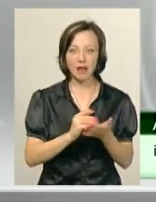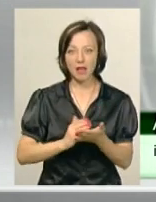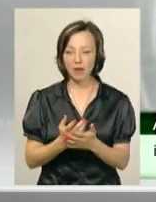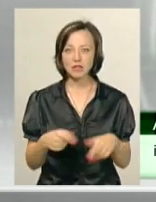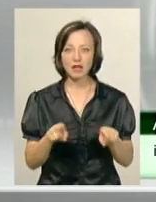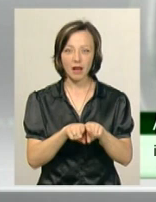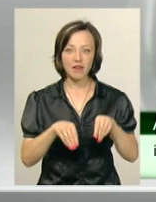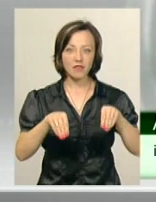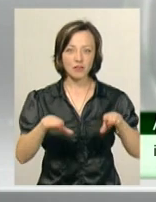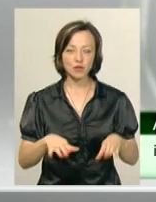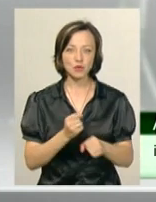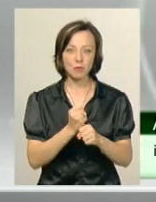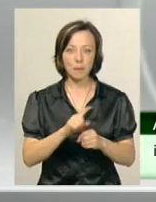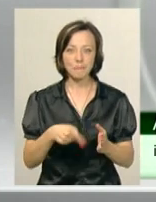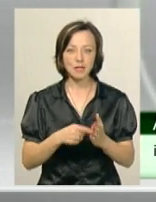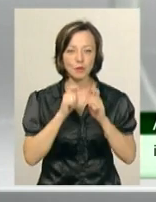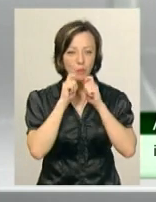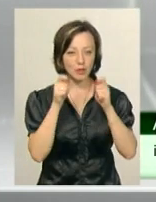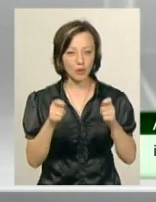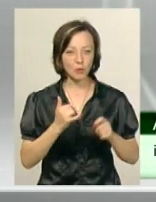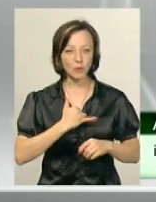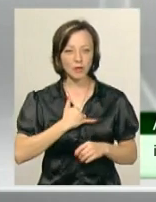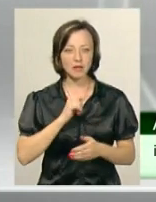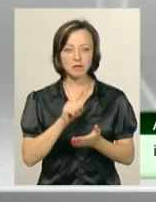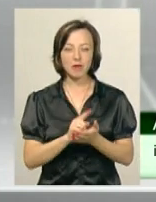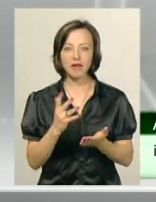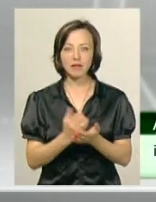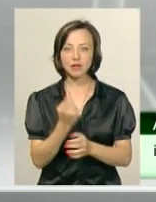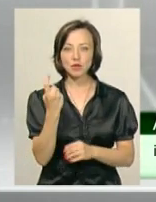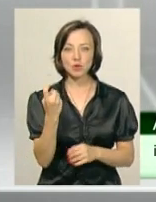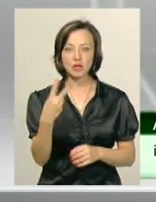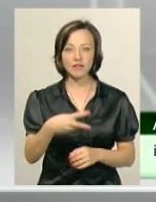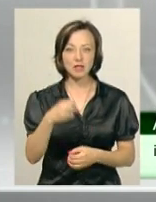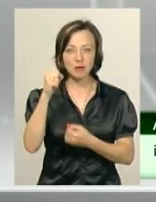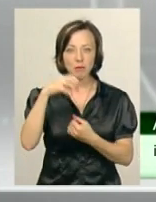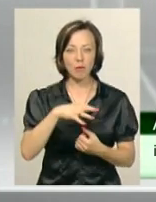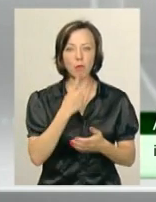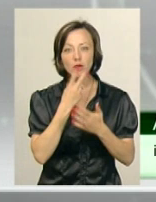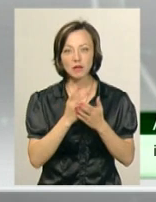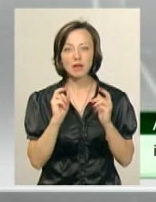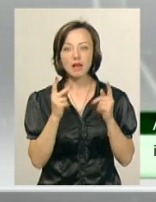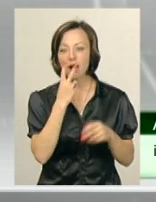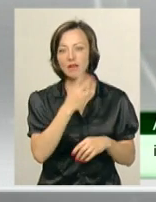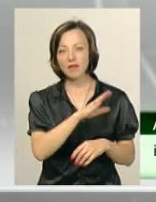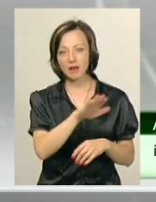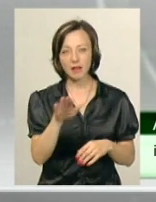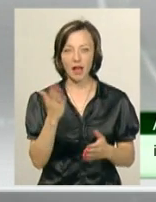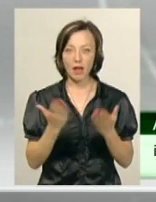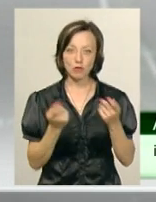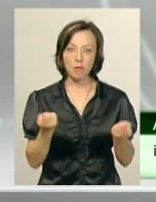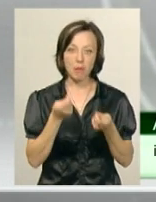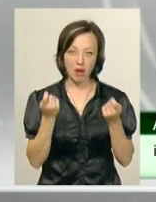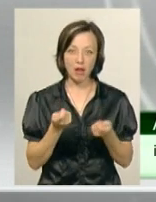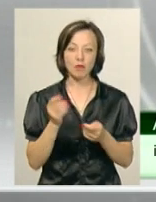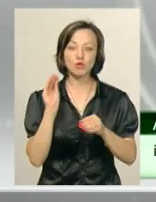Ось такий вирішили зробити місту подарунок. У нас має вийти 120 парасольок. Подивимося, як вони виглядатимуть. Якщо мало,